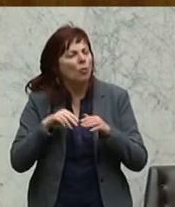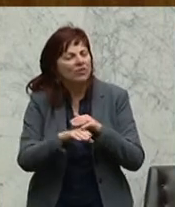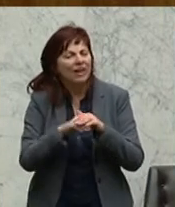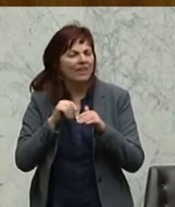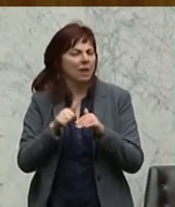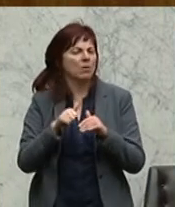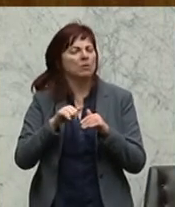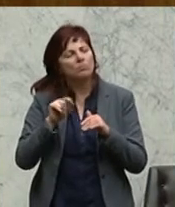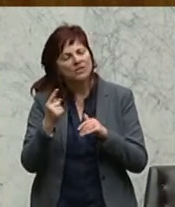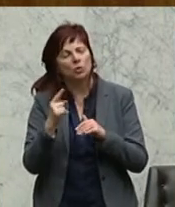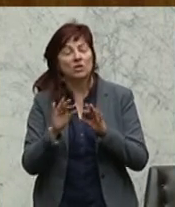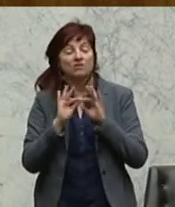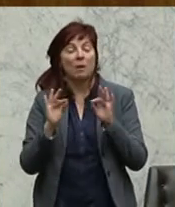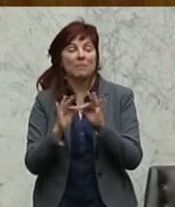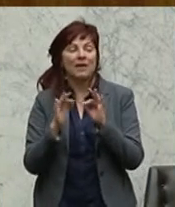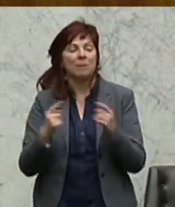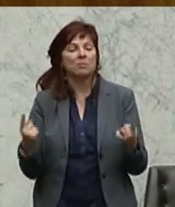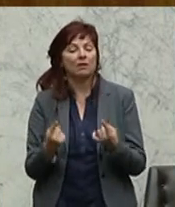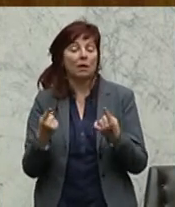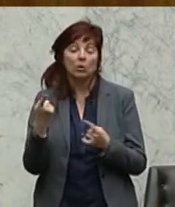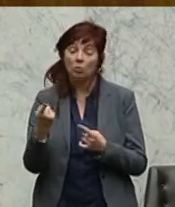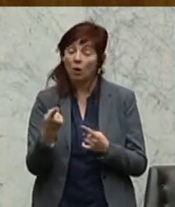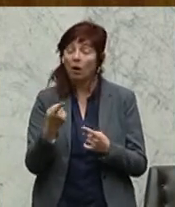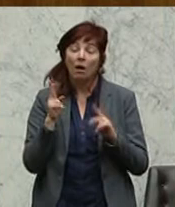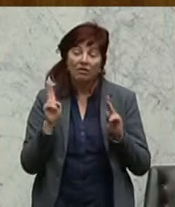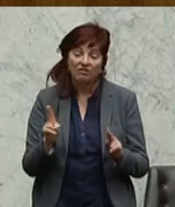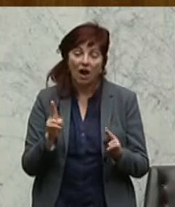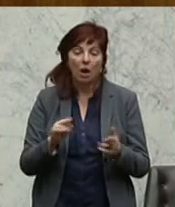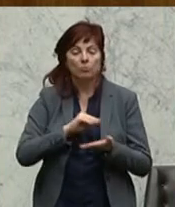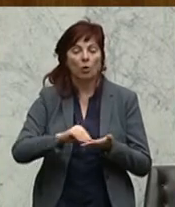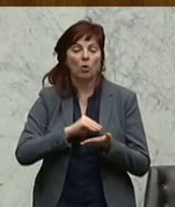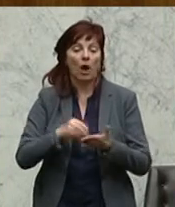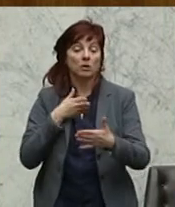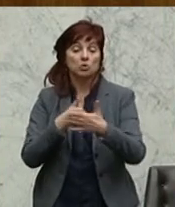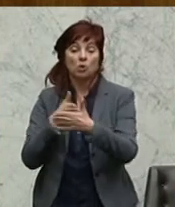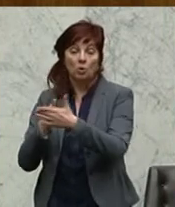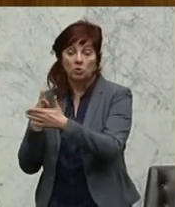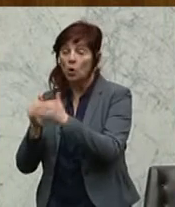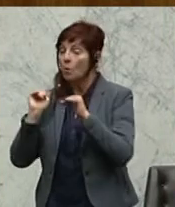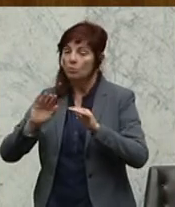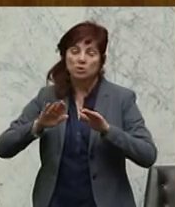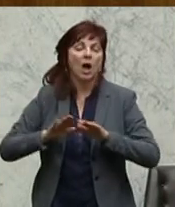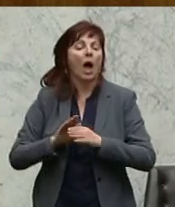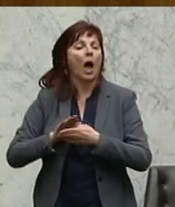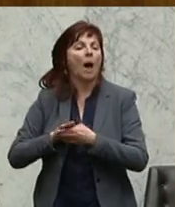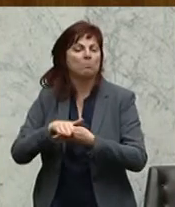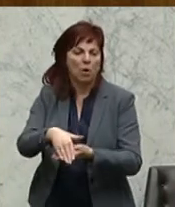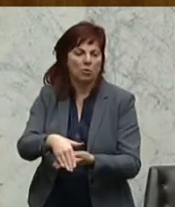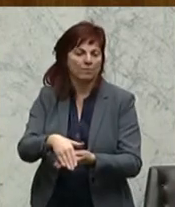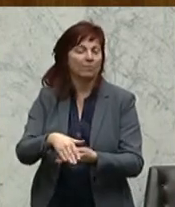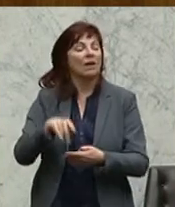Hürden, die es gilt abzubauen. In diesem Sinn sind wir hier selbstverständlich dabei bei diesen